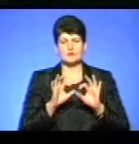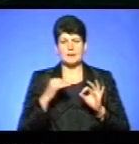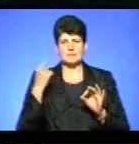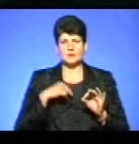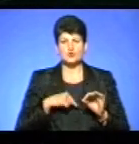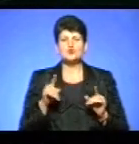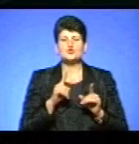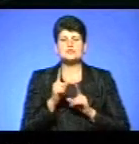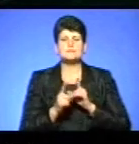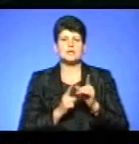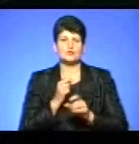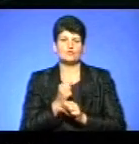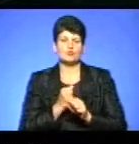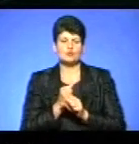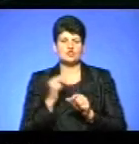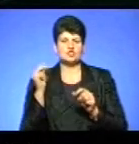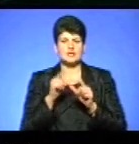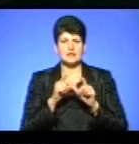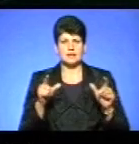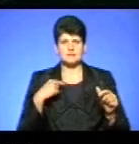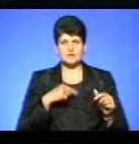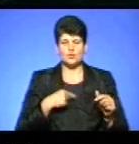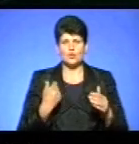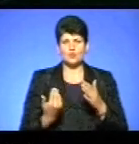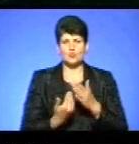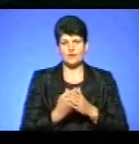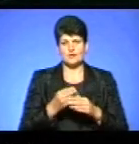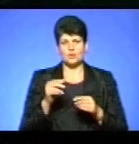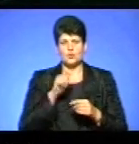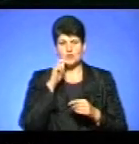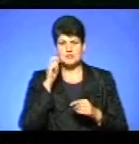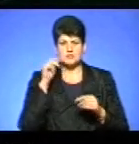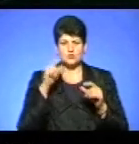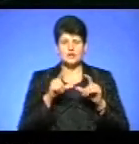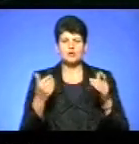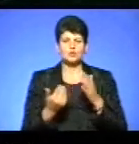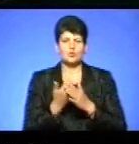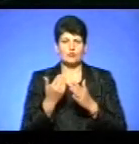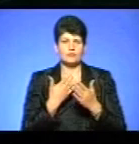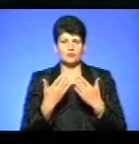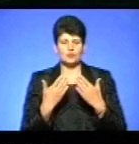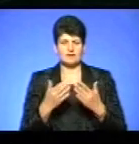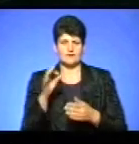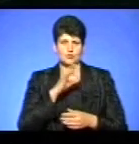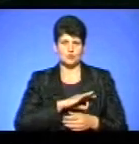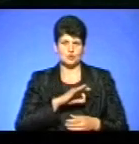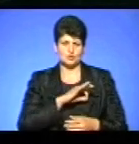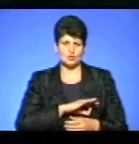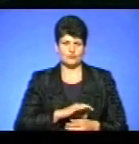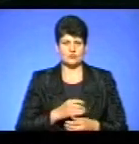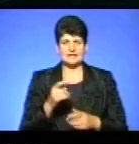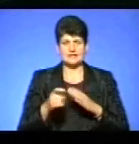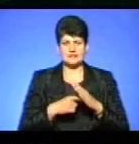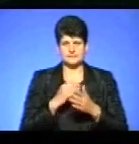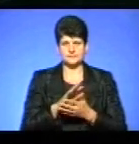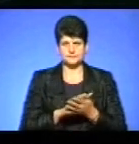Що змінилося у роботі шкільних психологів у новій українській школі? Які новітні підходи вони використовують? Дізнавалися наші